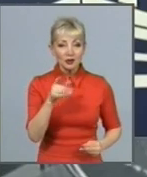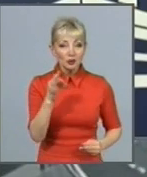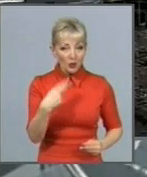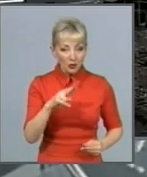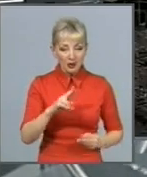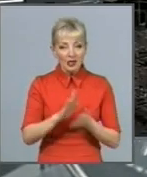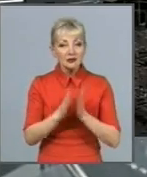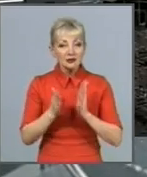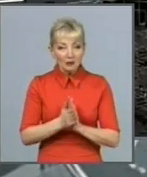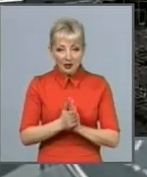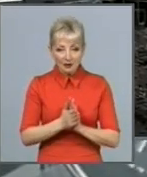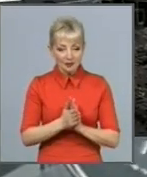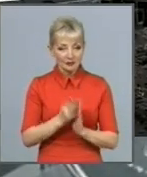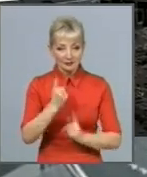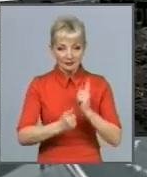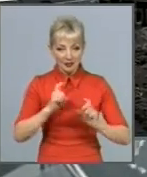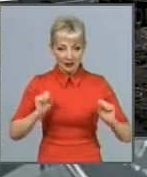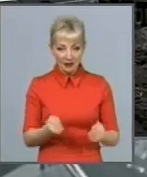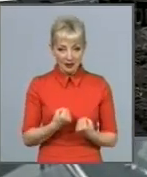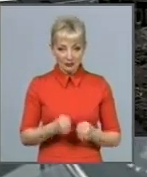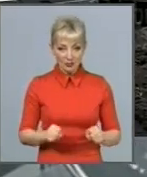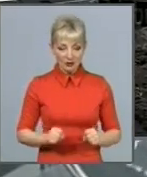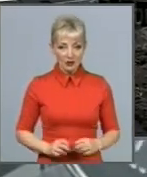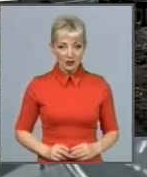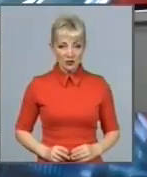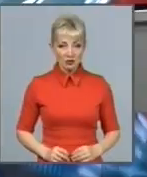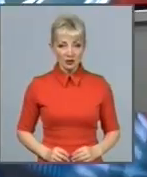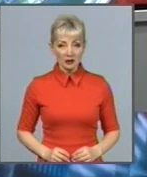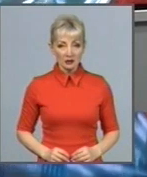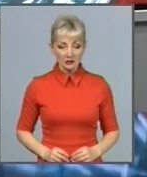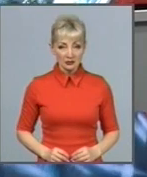змінювати дуже складно. Євгенія Кутнова, Олександр Іванов, Харківські Ізвісті.